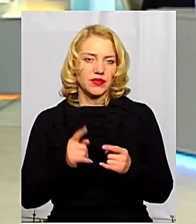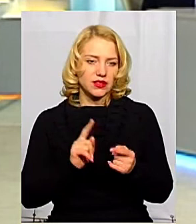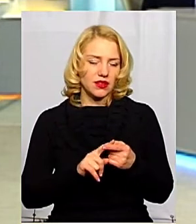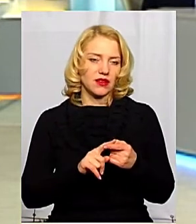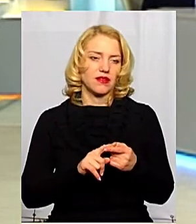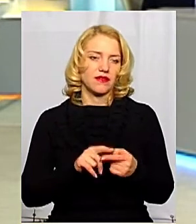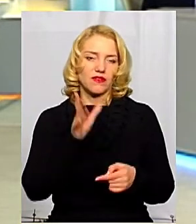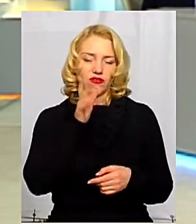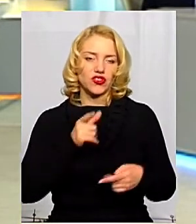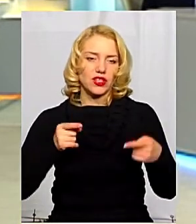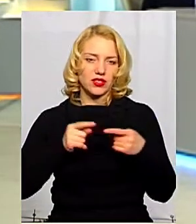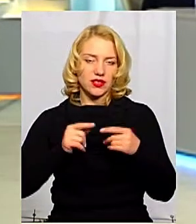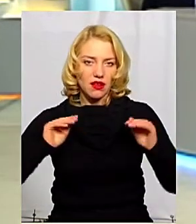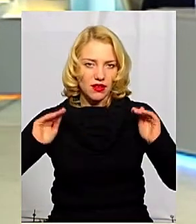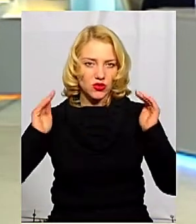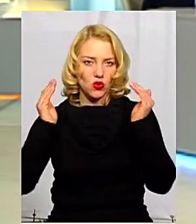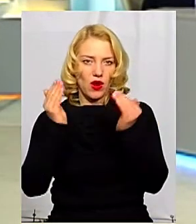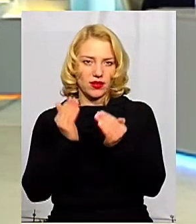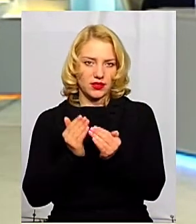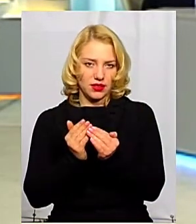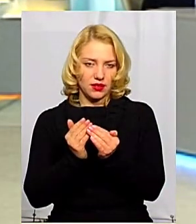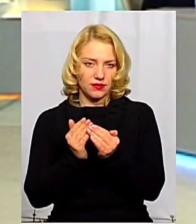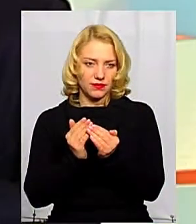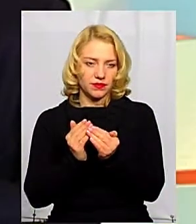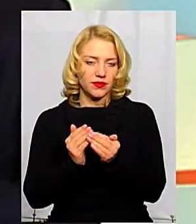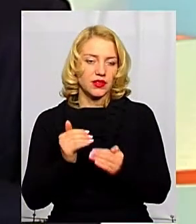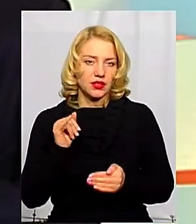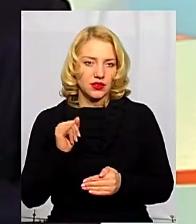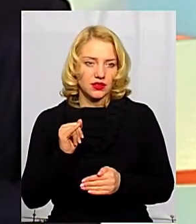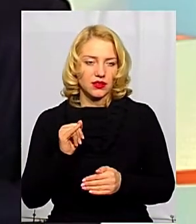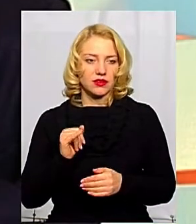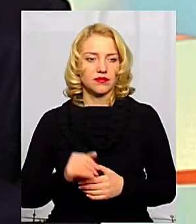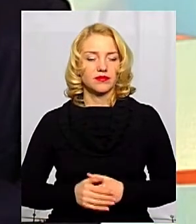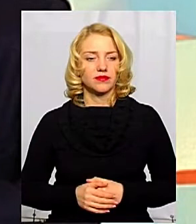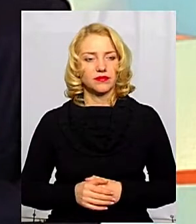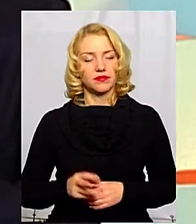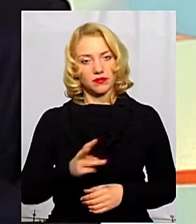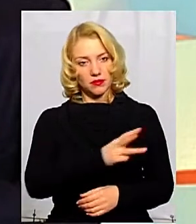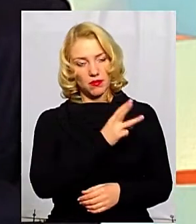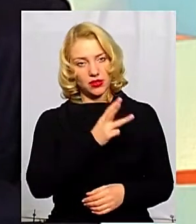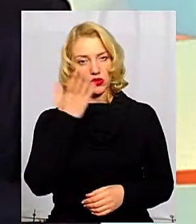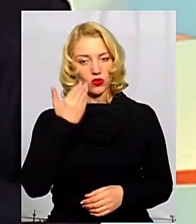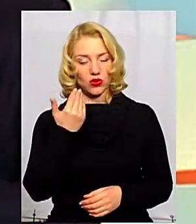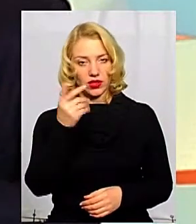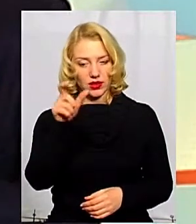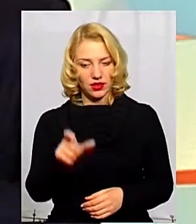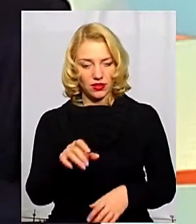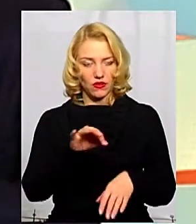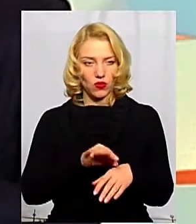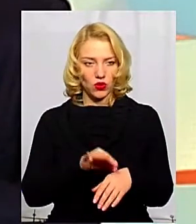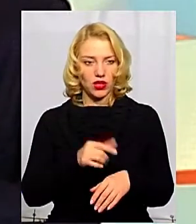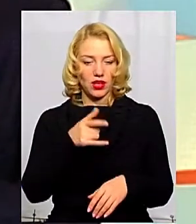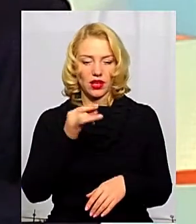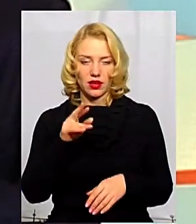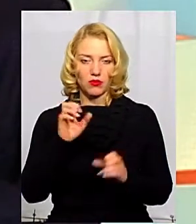вчасна ізоляція хворих. Тому бажано, коли ти хворий. Грип ж може